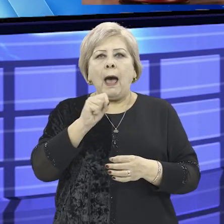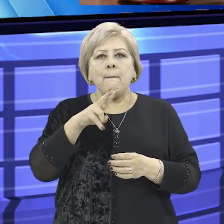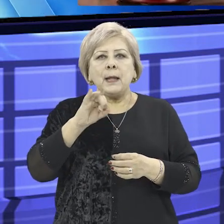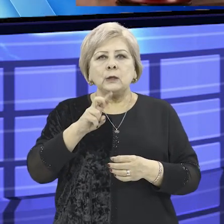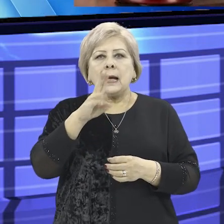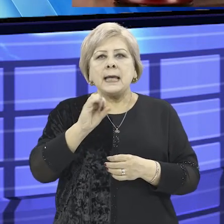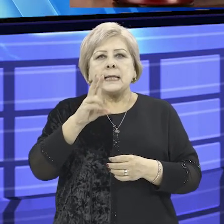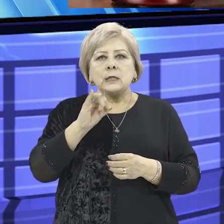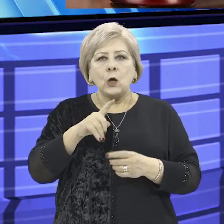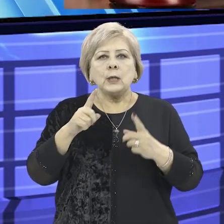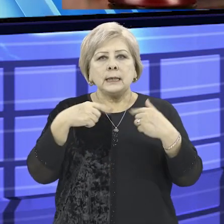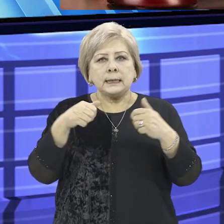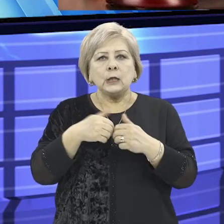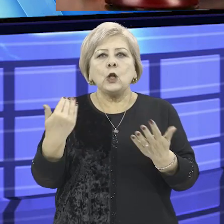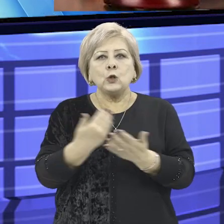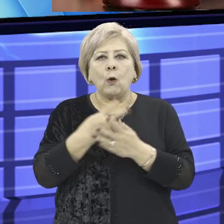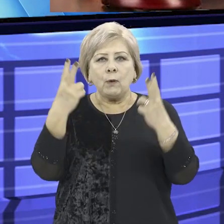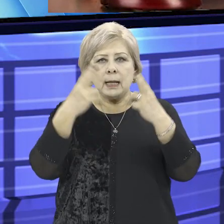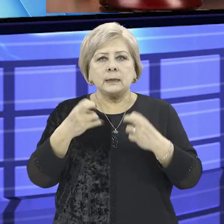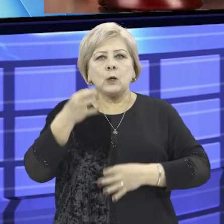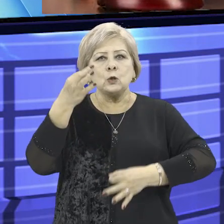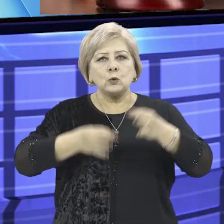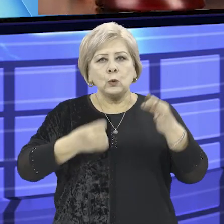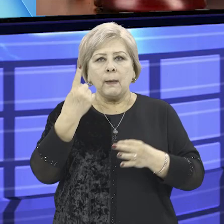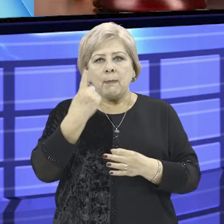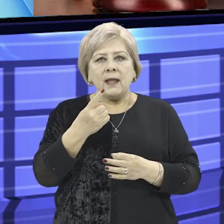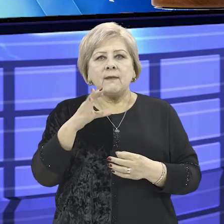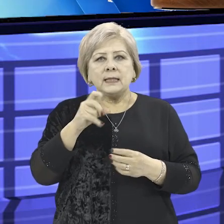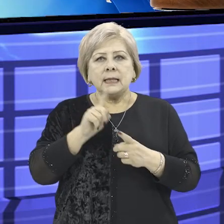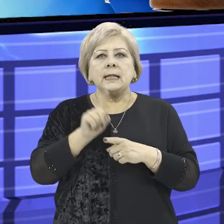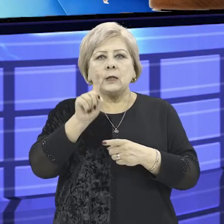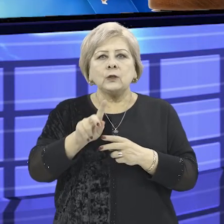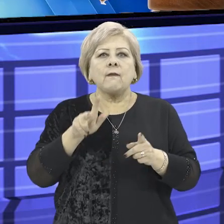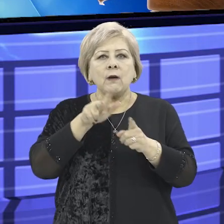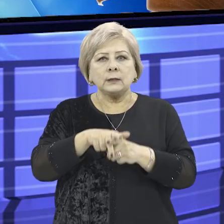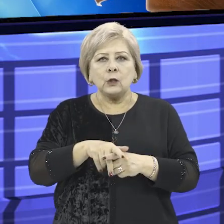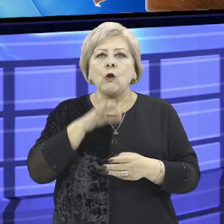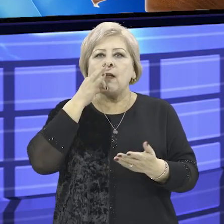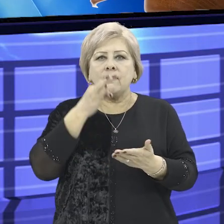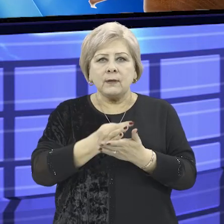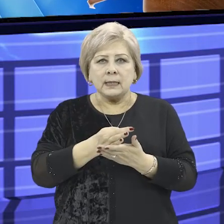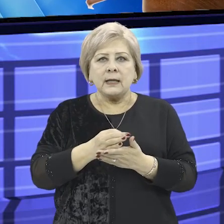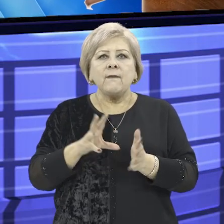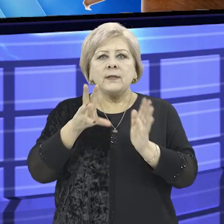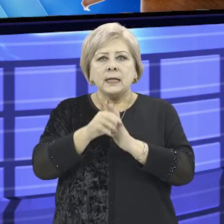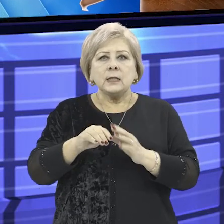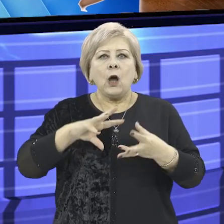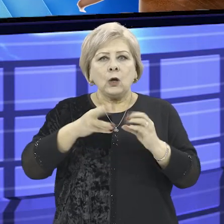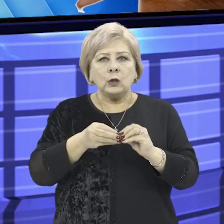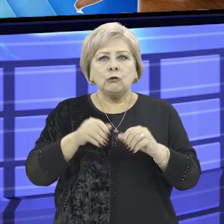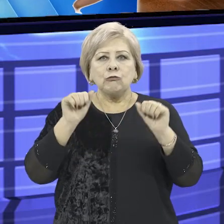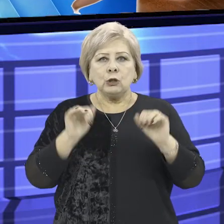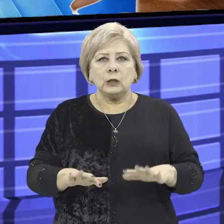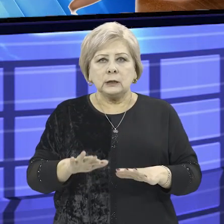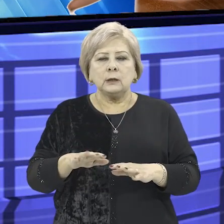апелляционной и кассационной инстанции на новое рассмотрение в суды первой инстанции и на них возложена ответственность за вынесение